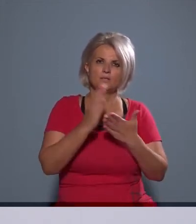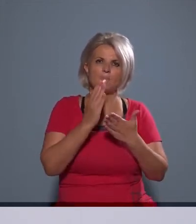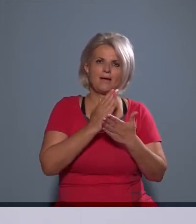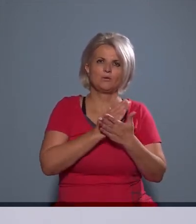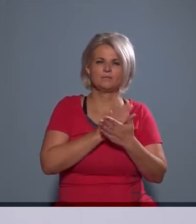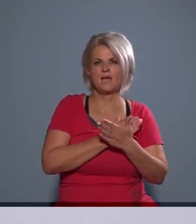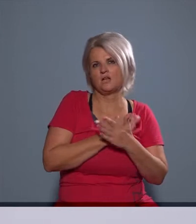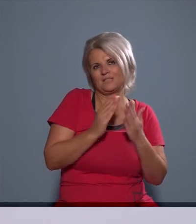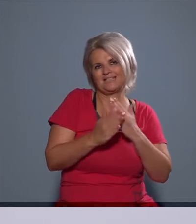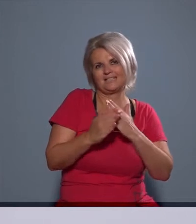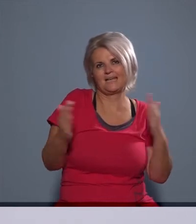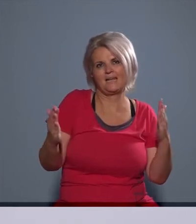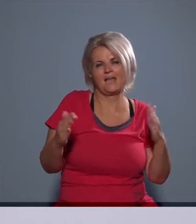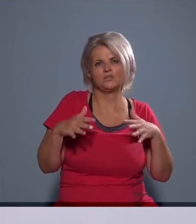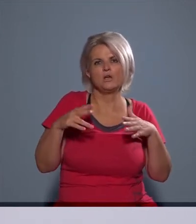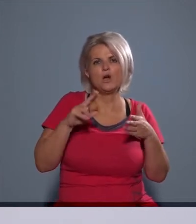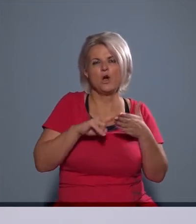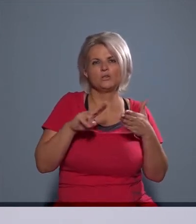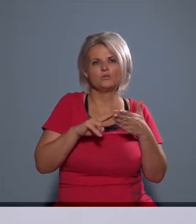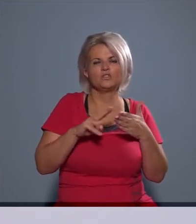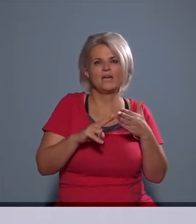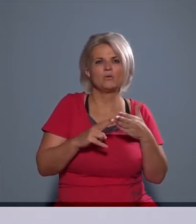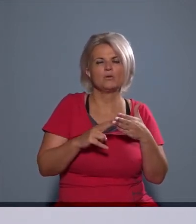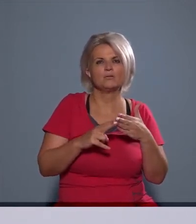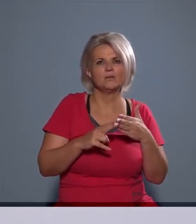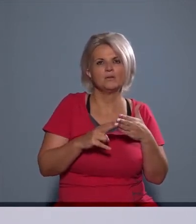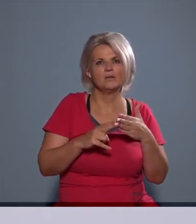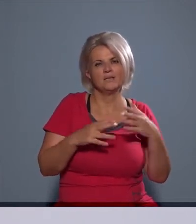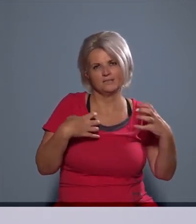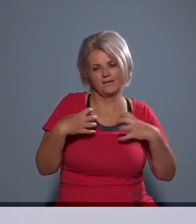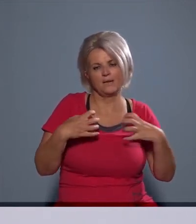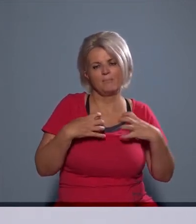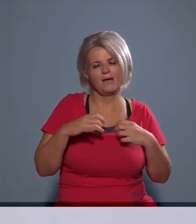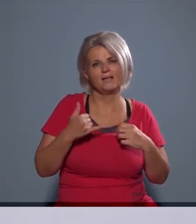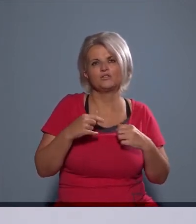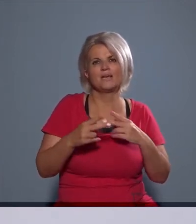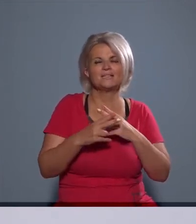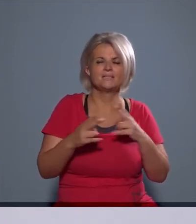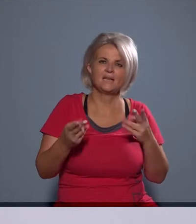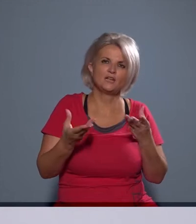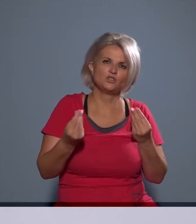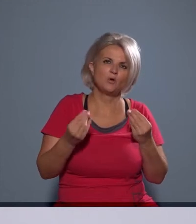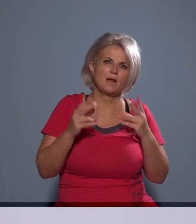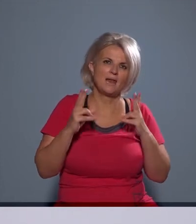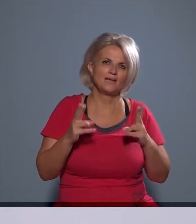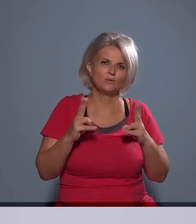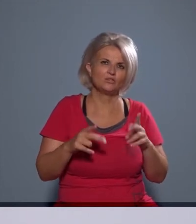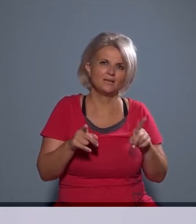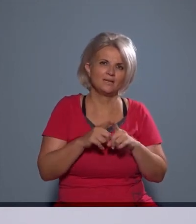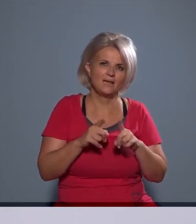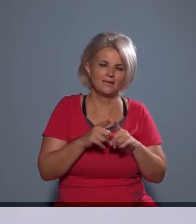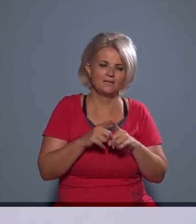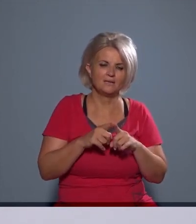a szabályozása, széles a hatóságok fellépési lehetősége is, és szélesek azok a lehetőségek is,